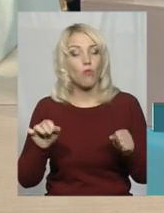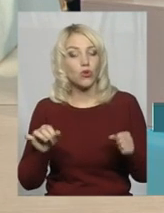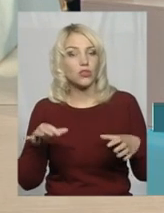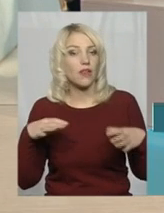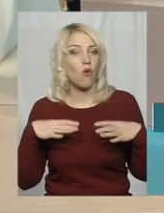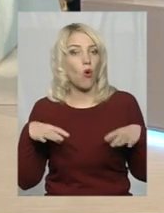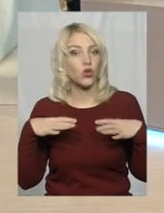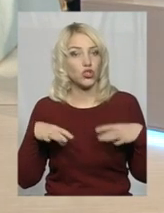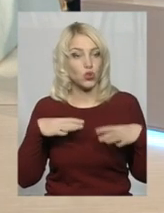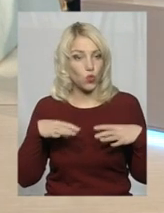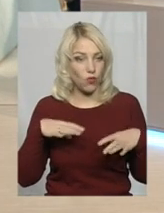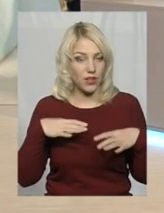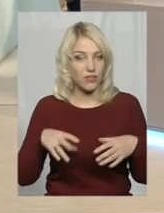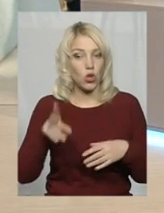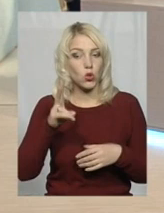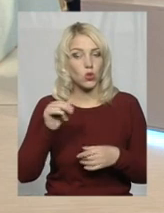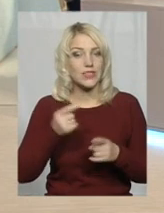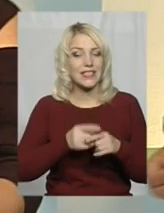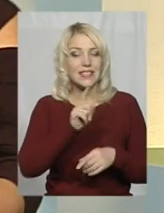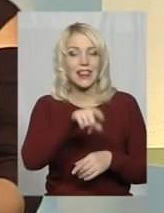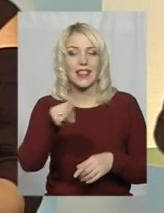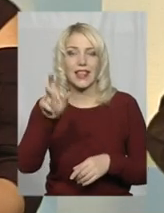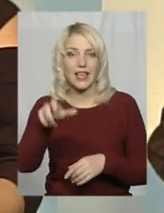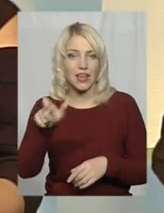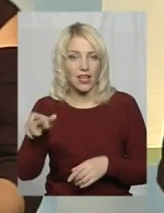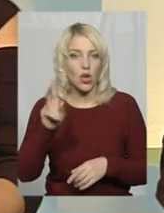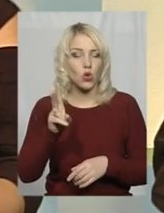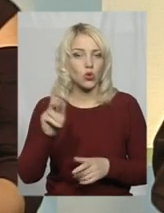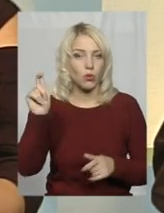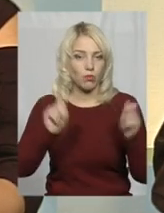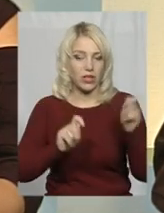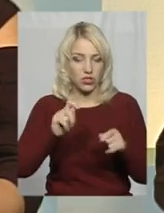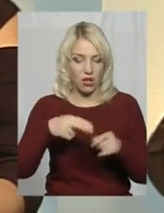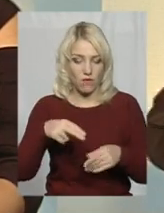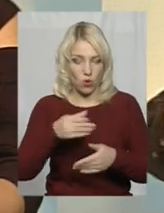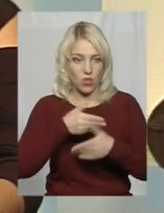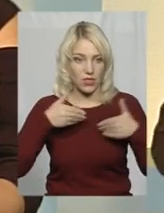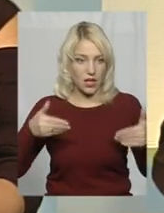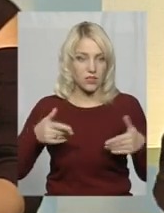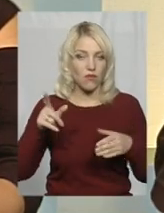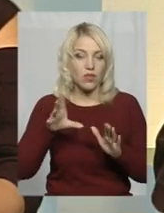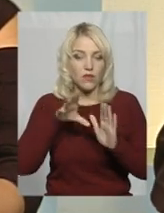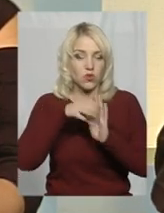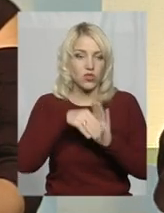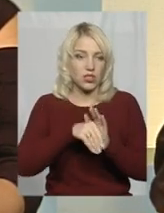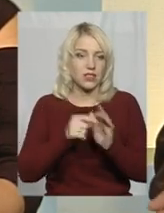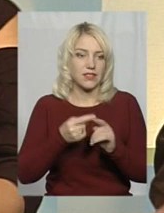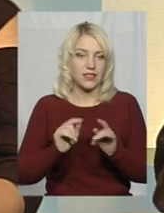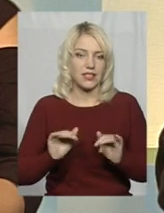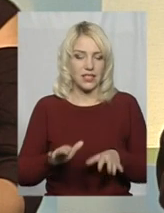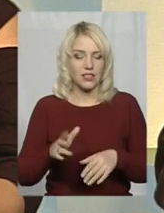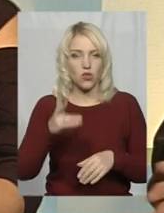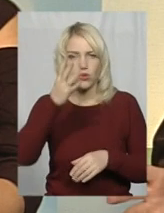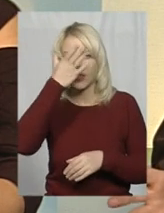хтось із тих, хто приїжджав до нас, вони включилися в це дійство, але про Хиловін